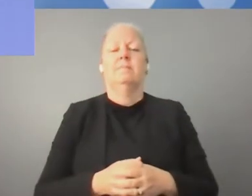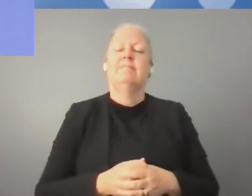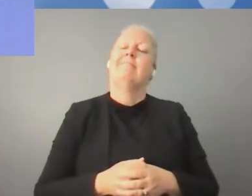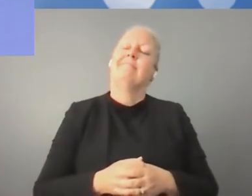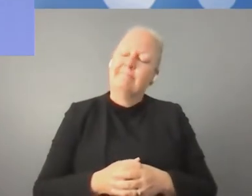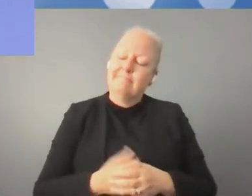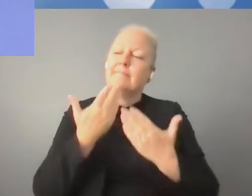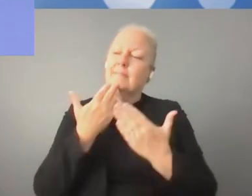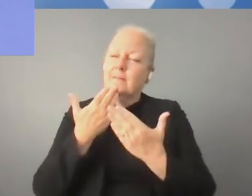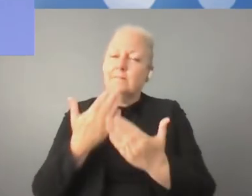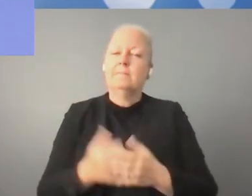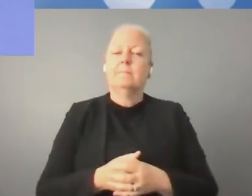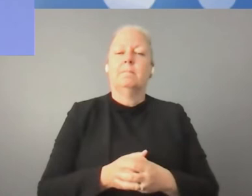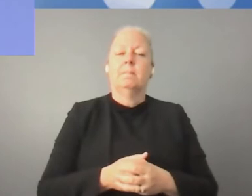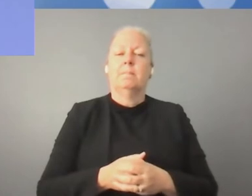dziękuję.